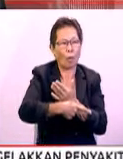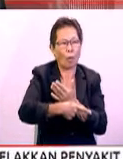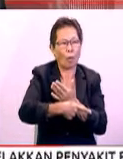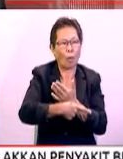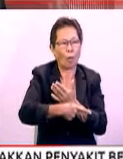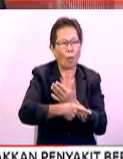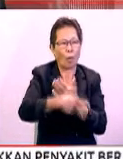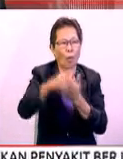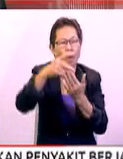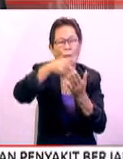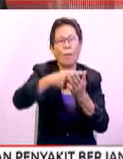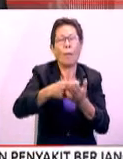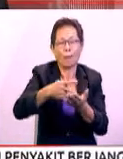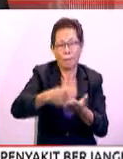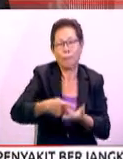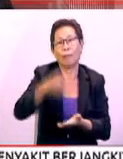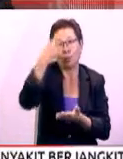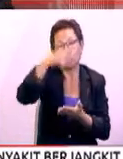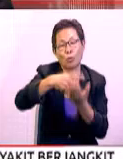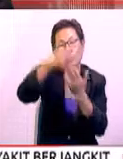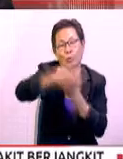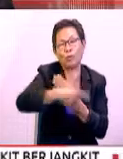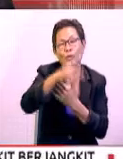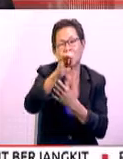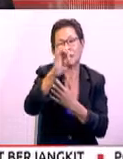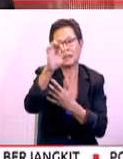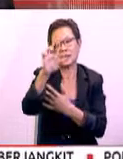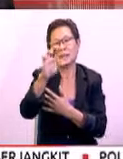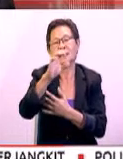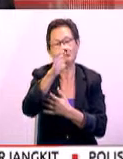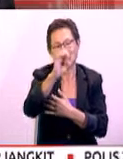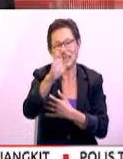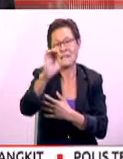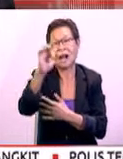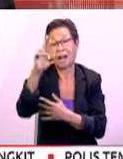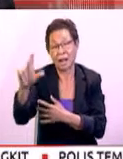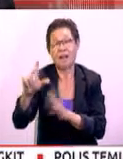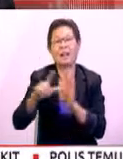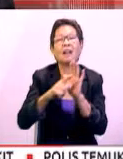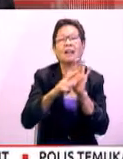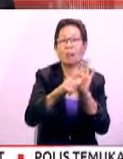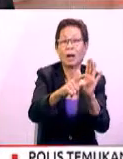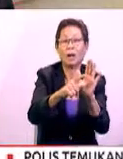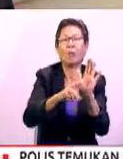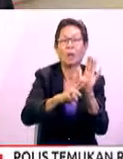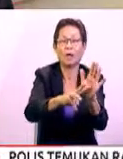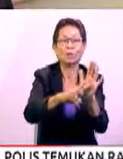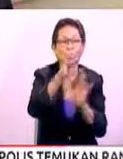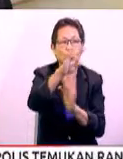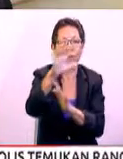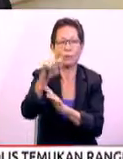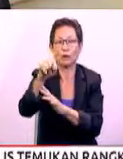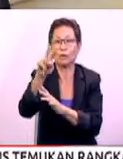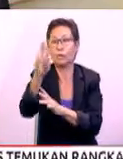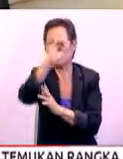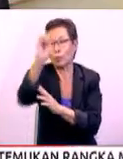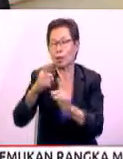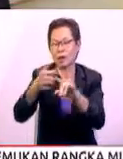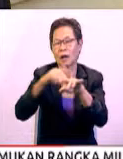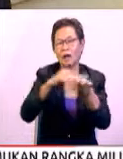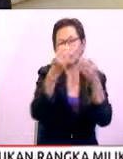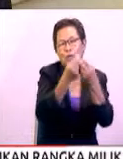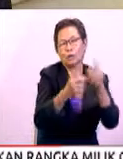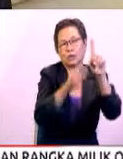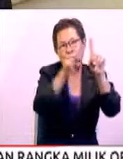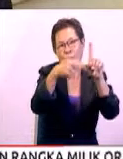pra-Q, projek laluan ril pantai Timur ICRL. Ini mewakili 75.25% daripada 17